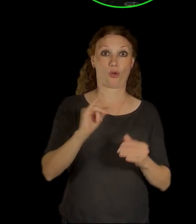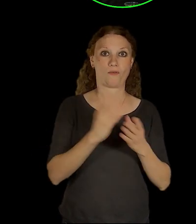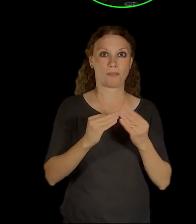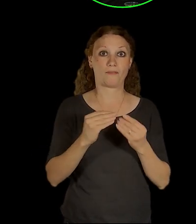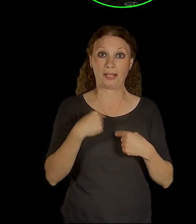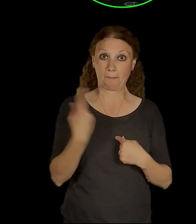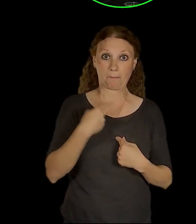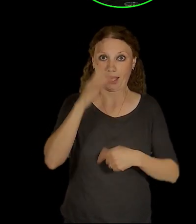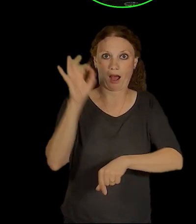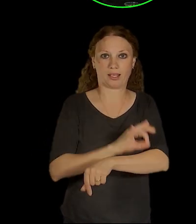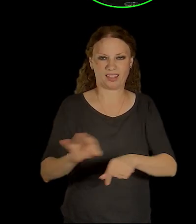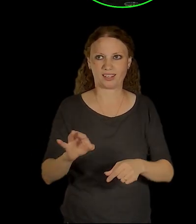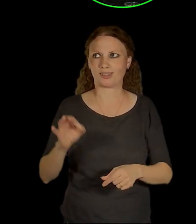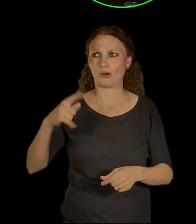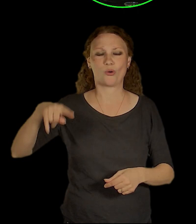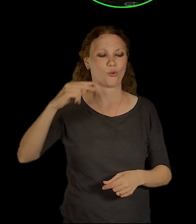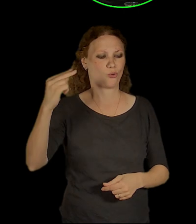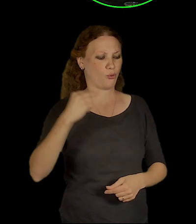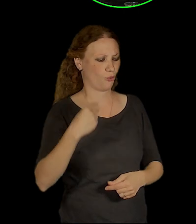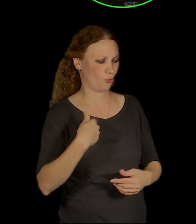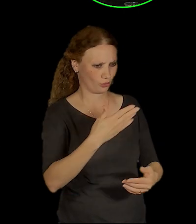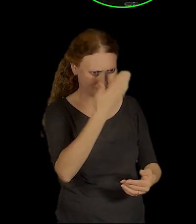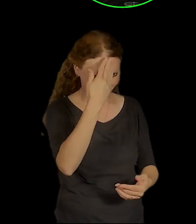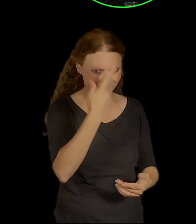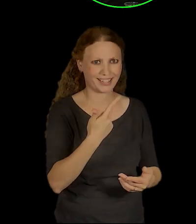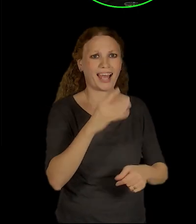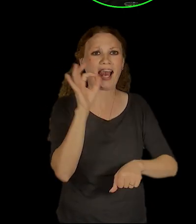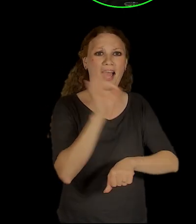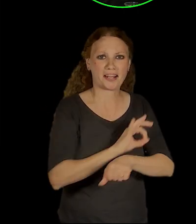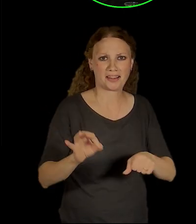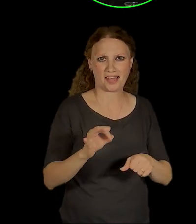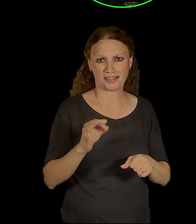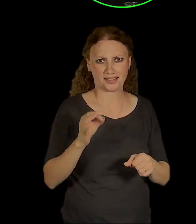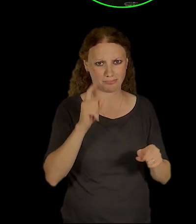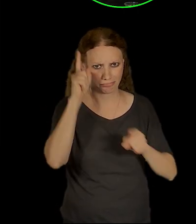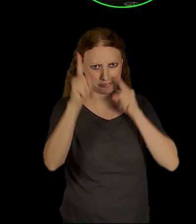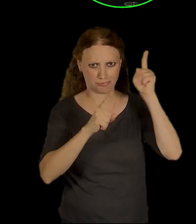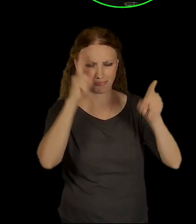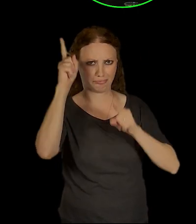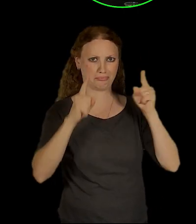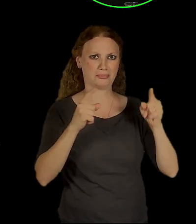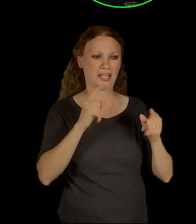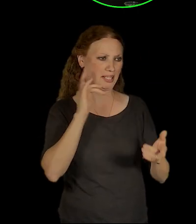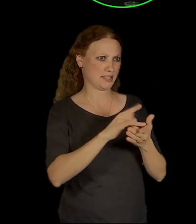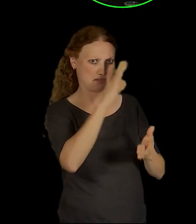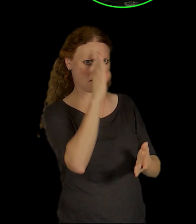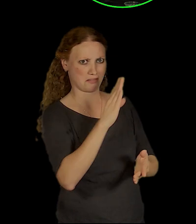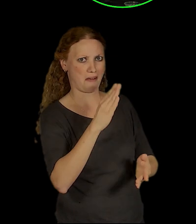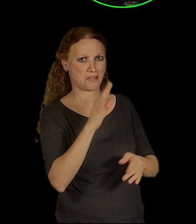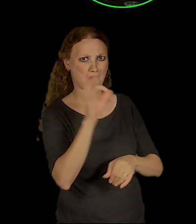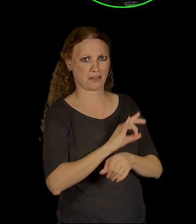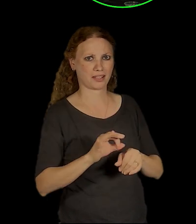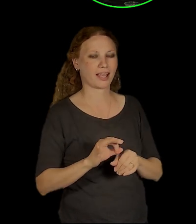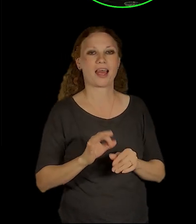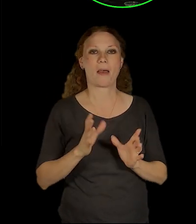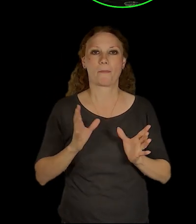architektů, kteří si chtějí udělat megalomanský pomníček. Takže ten nápad přemostit kolejiště autobusovým nádržím jsme